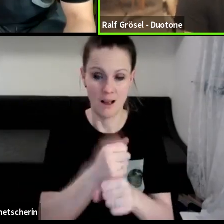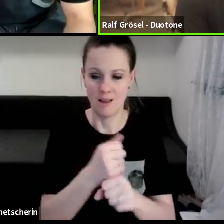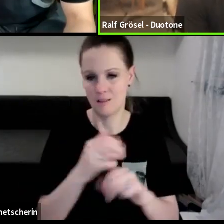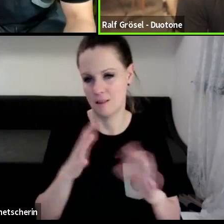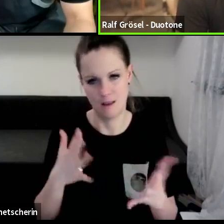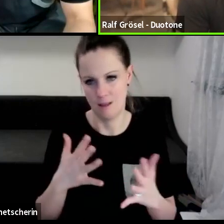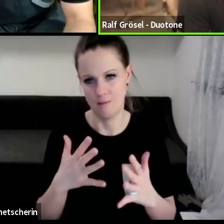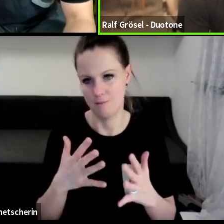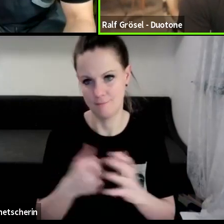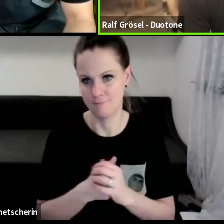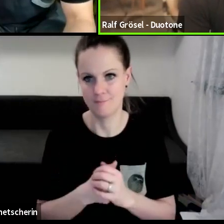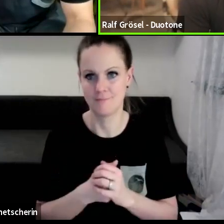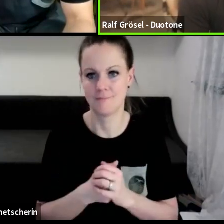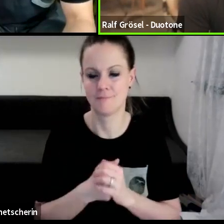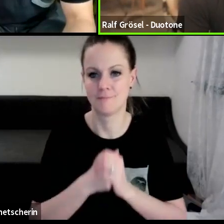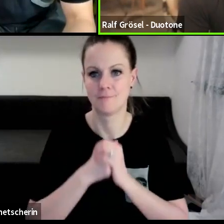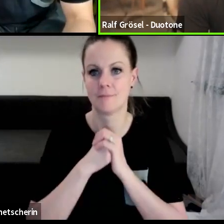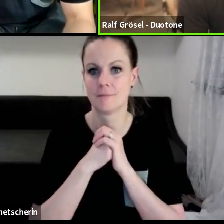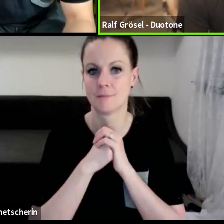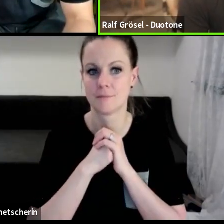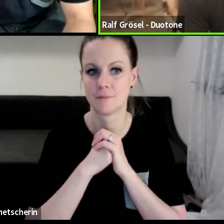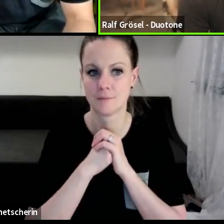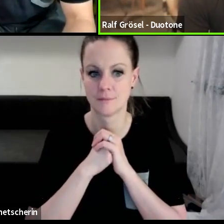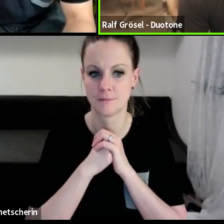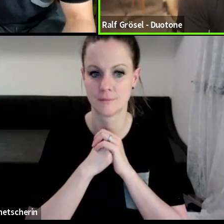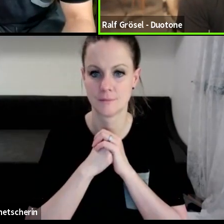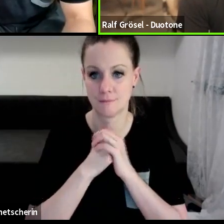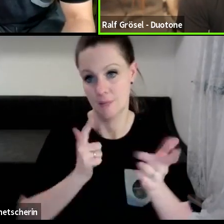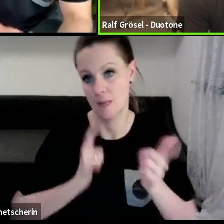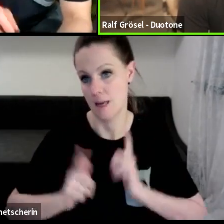Performance-Anspruchs. Leider.